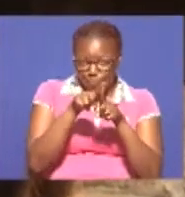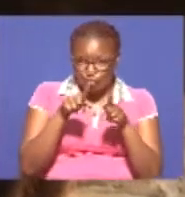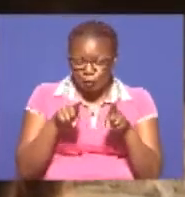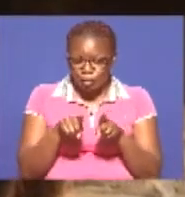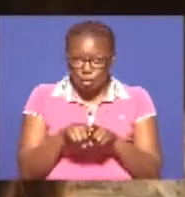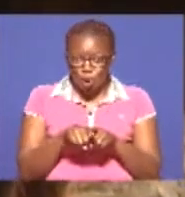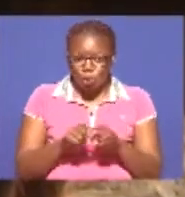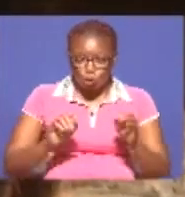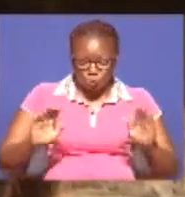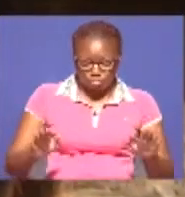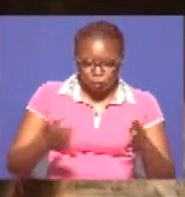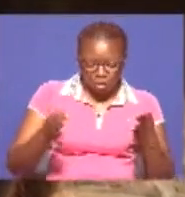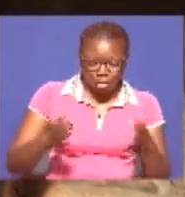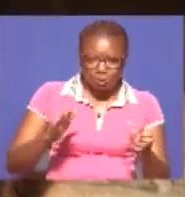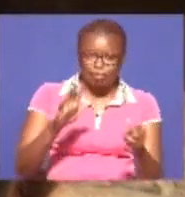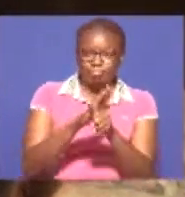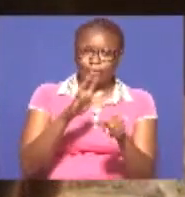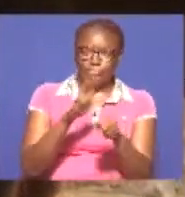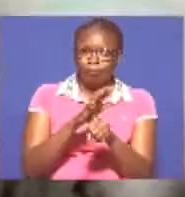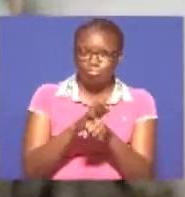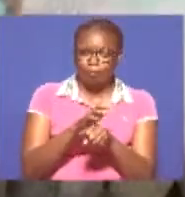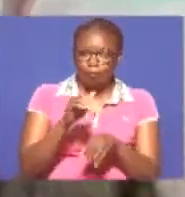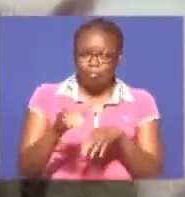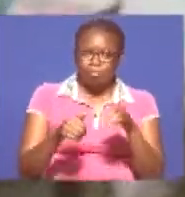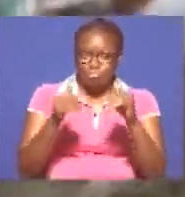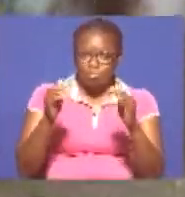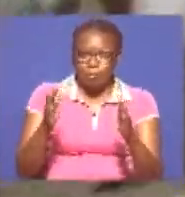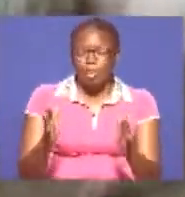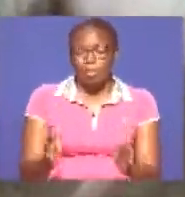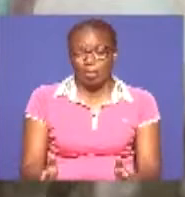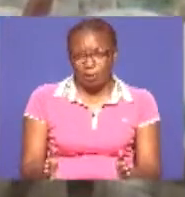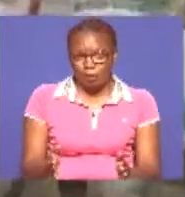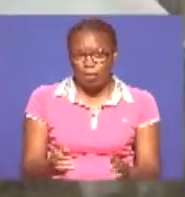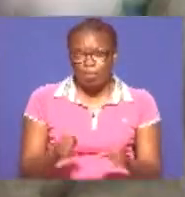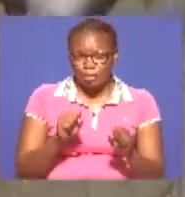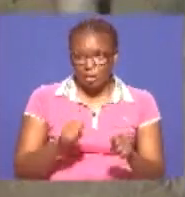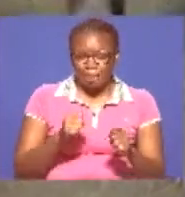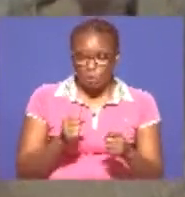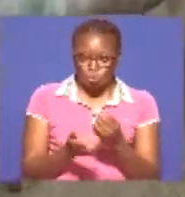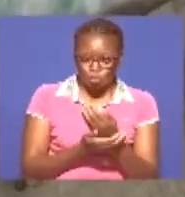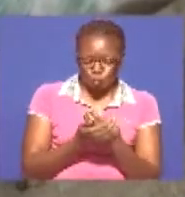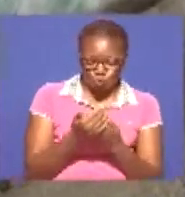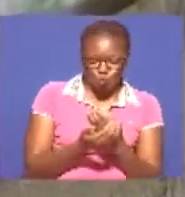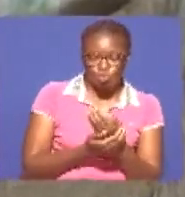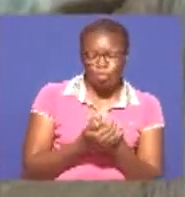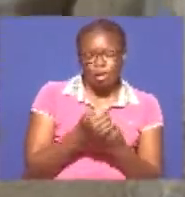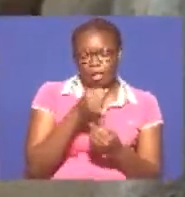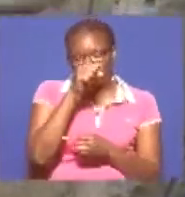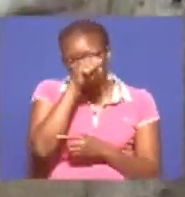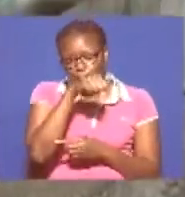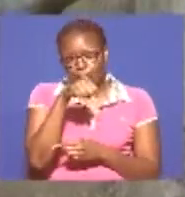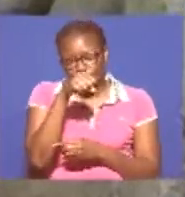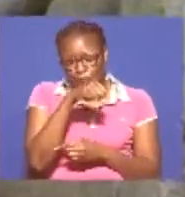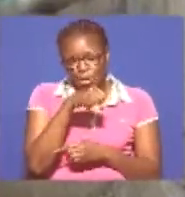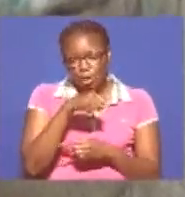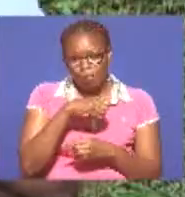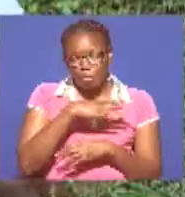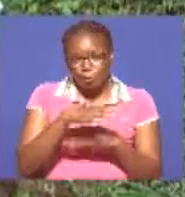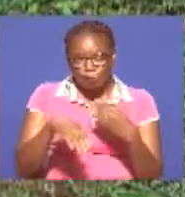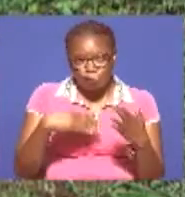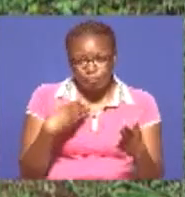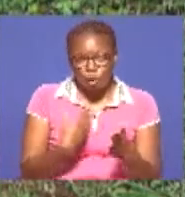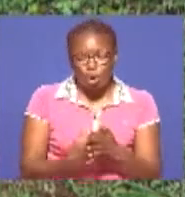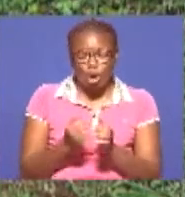wakulima wengi, waweza vio na kuwaunga mkono ili wasonge mbele wote pamuja Vile nilivyo, ama